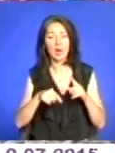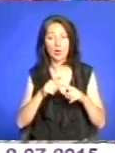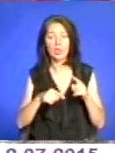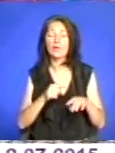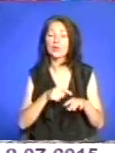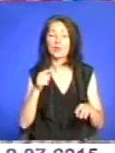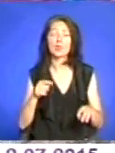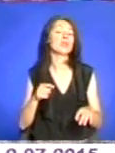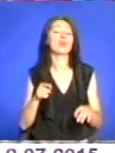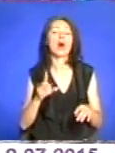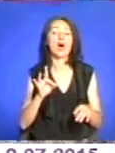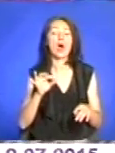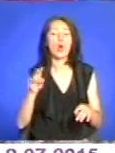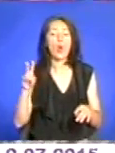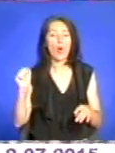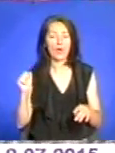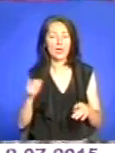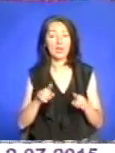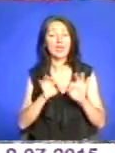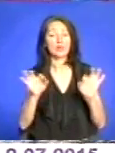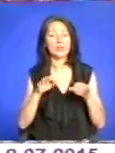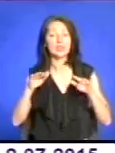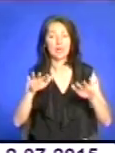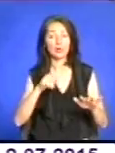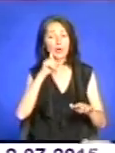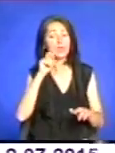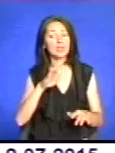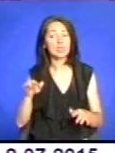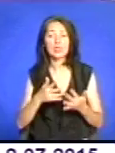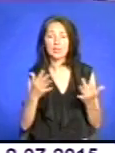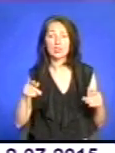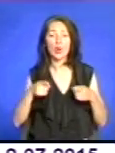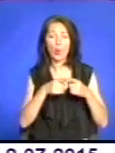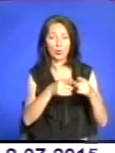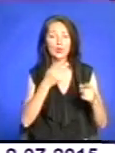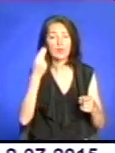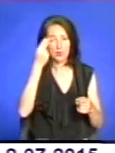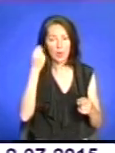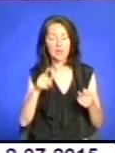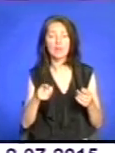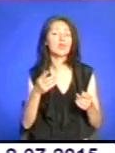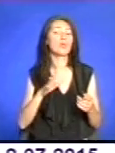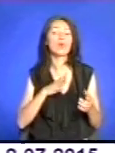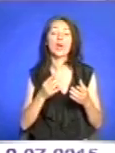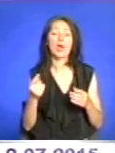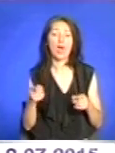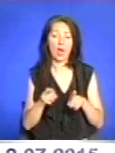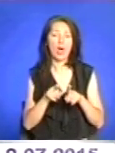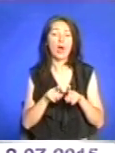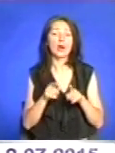ройових та інформаційних заходах. Українські діти з різних куточків Іспанії, але вони були єдиними.